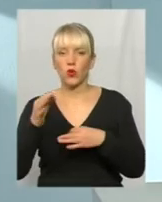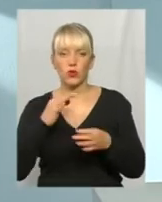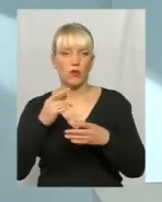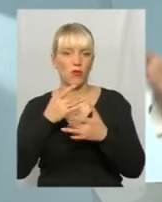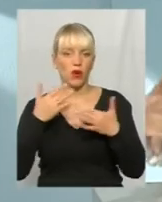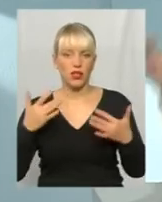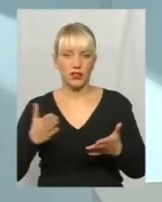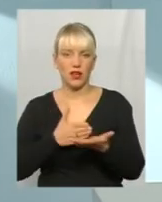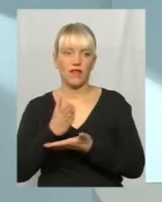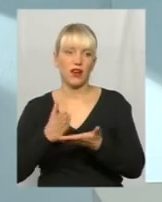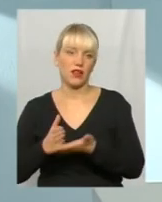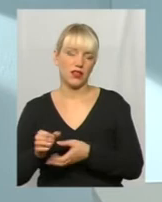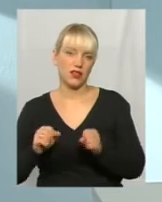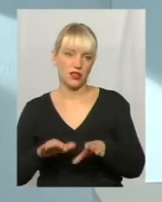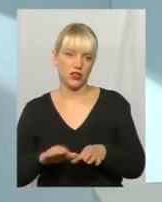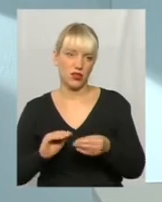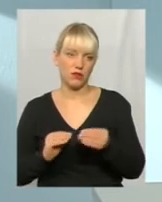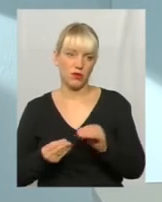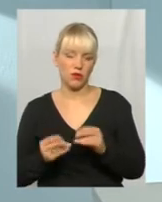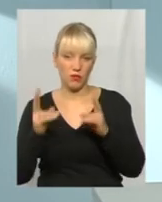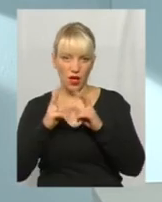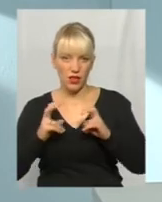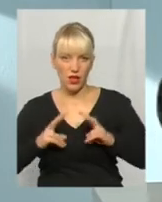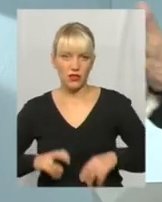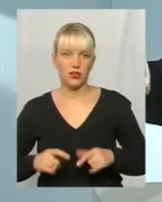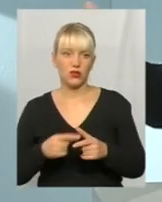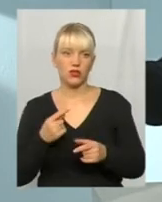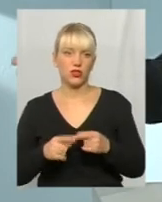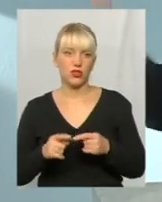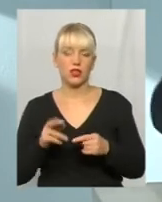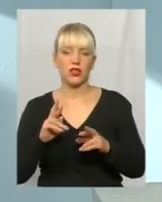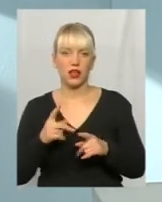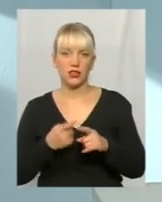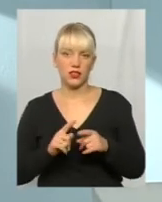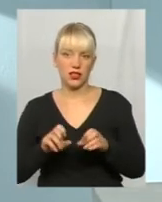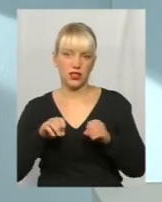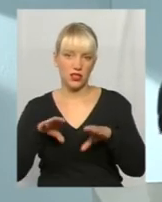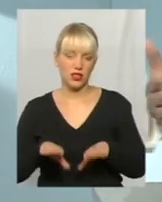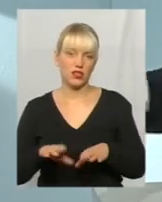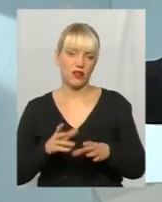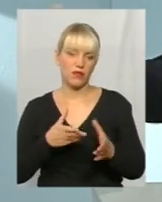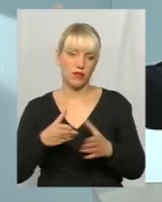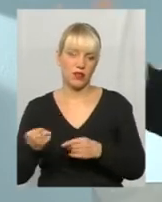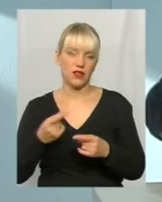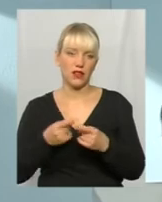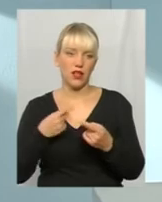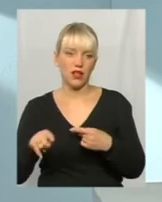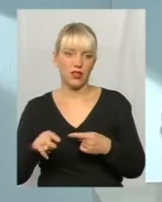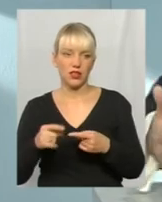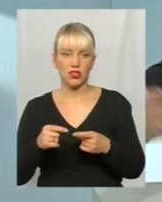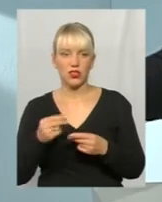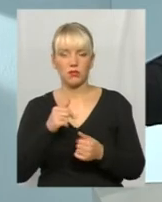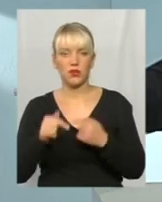варіантах рішення проблеми. Аналізує, як це рішення вплине на інших